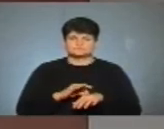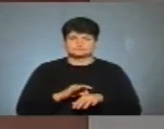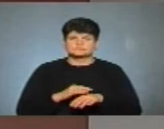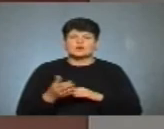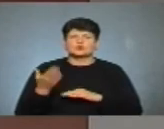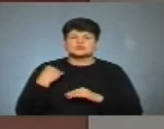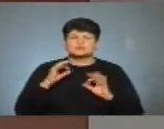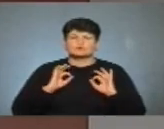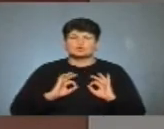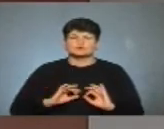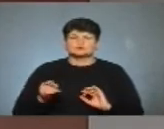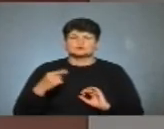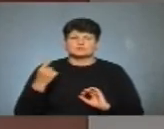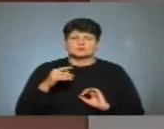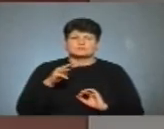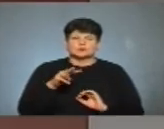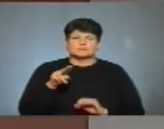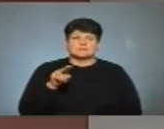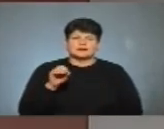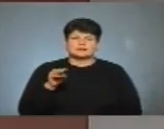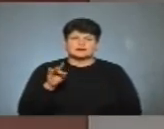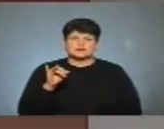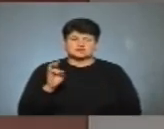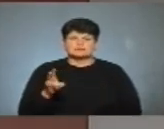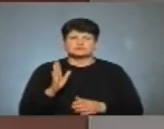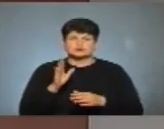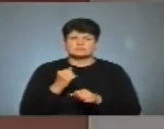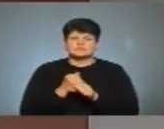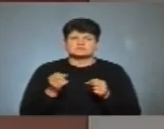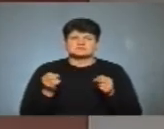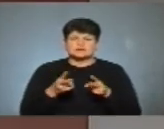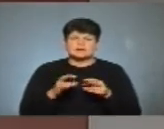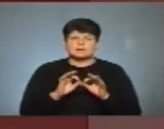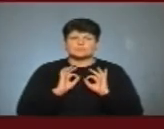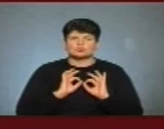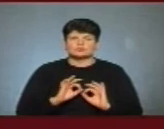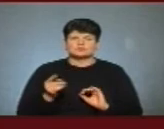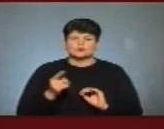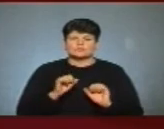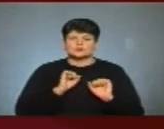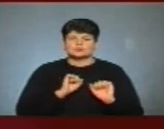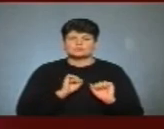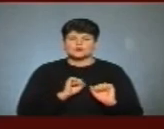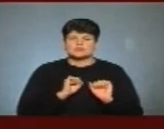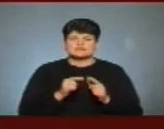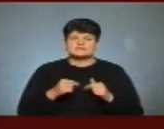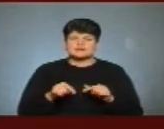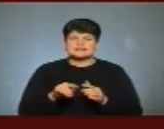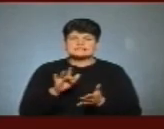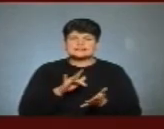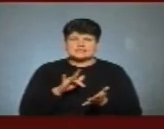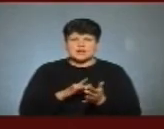Колишній прокурор Тернопільщини Микола Петришин працюватиме в спеціалізованій прокуратурі у військовій та оборонній сфері центрального